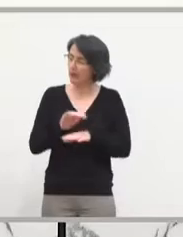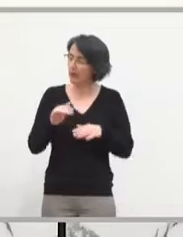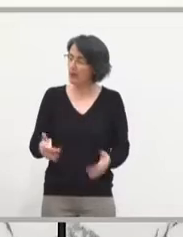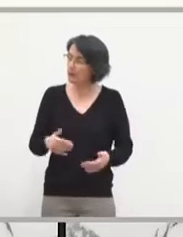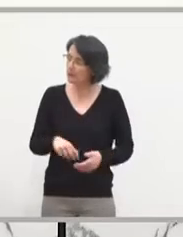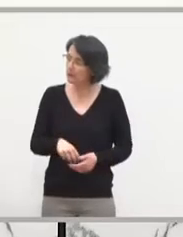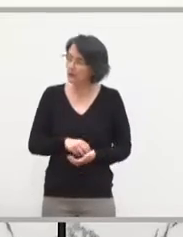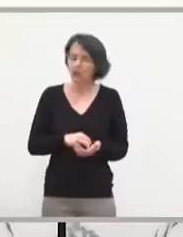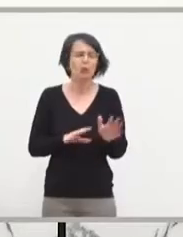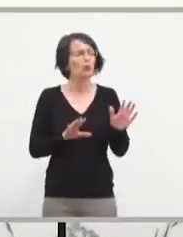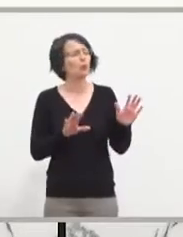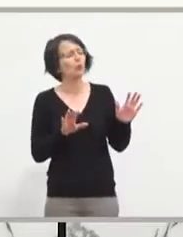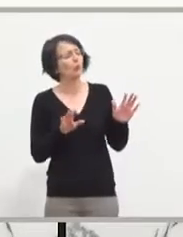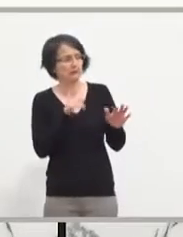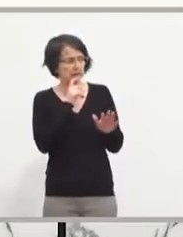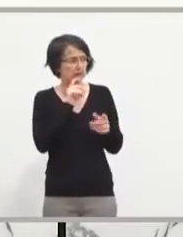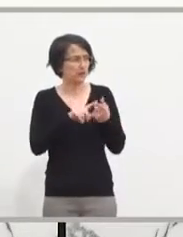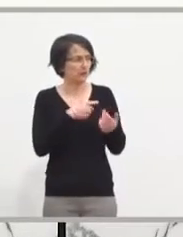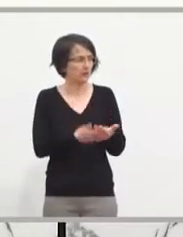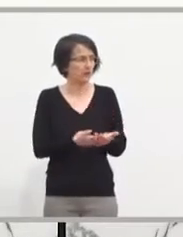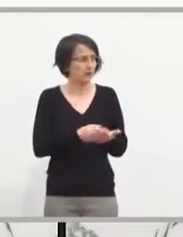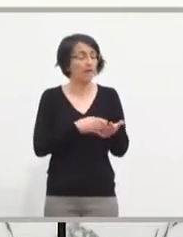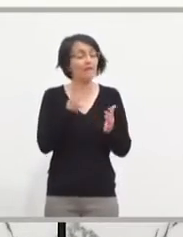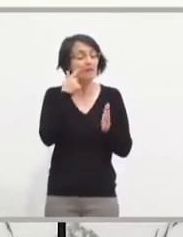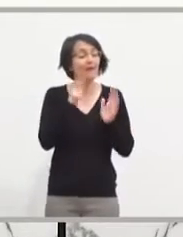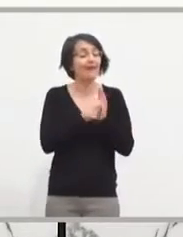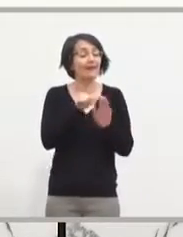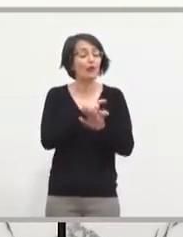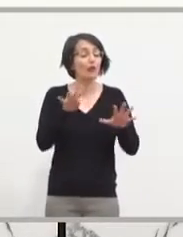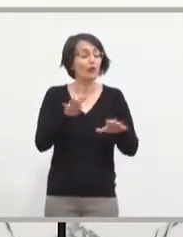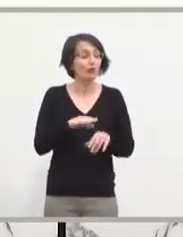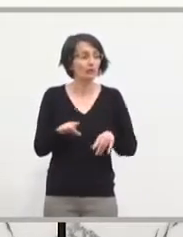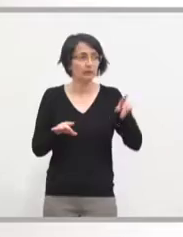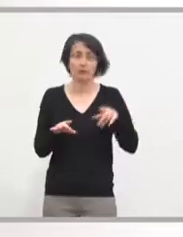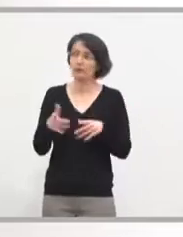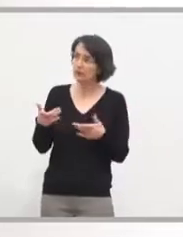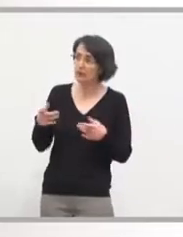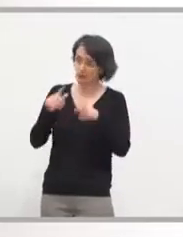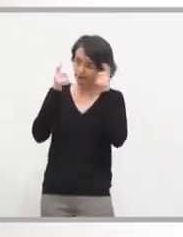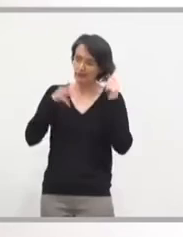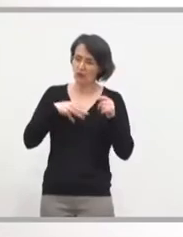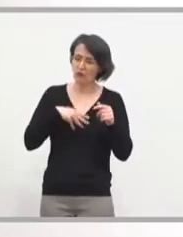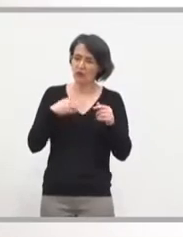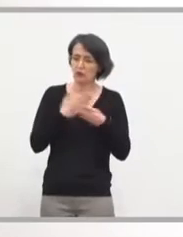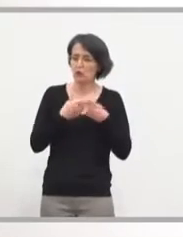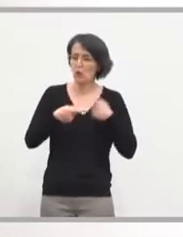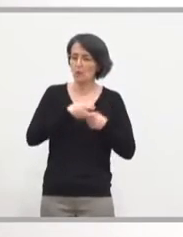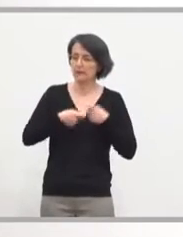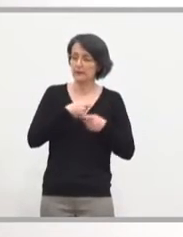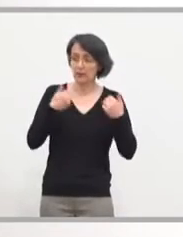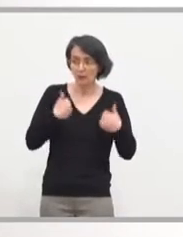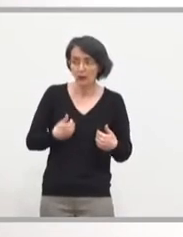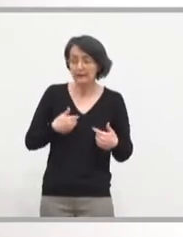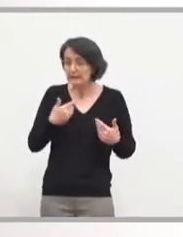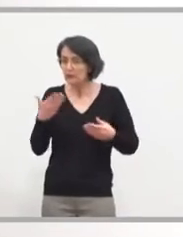mais attendez, on n'en est pas là. On est pas là. On verra ça le 29. Alors, pour le coup, moi, dans mon boulot d'avocat d'affaires, je fais un peu de stratégie aussi. J